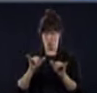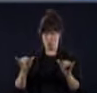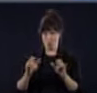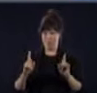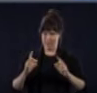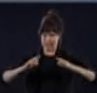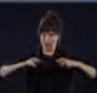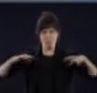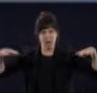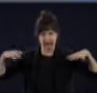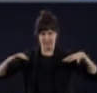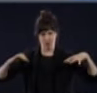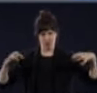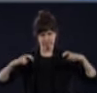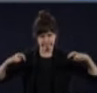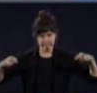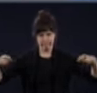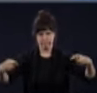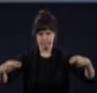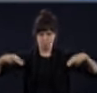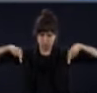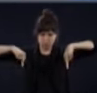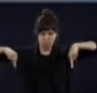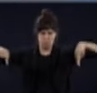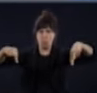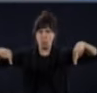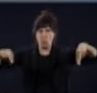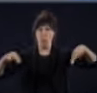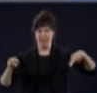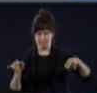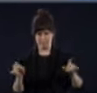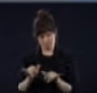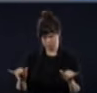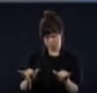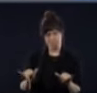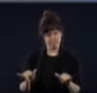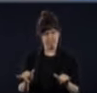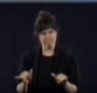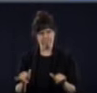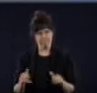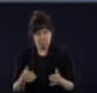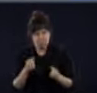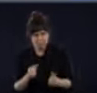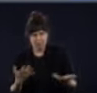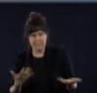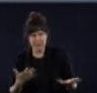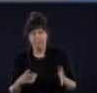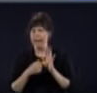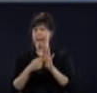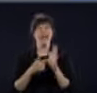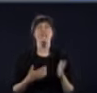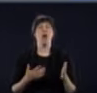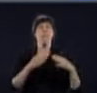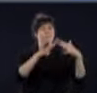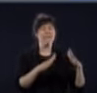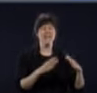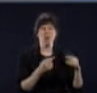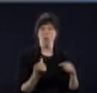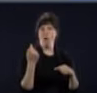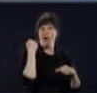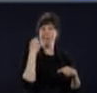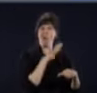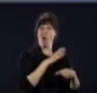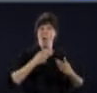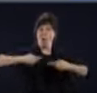lieux clos. Ça peut être plus dangereux pour la transmission du virus. Mais j'imagine des Québécois qui ont une cour arrière, qui sont capables d'aménager des chaises à deux mètres de